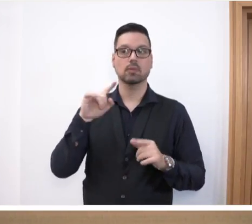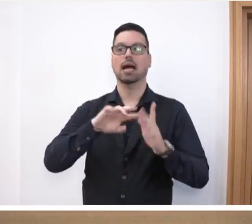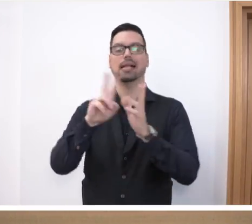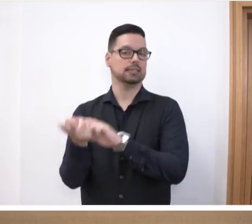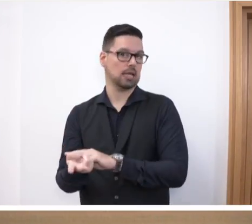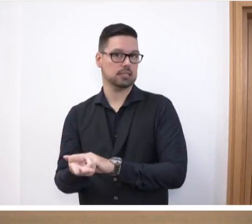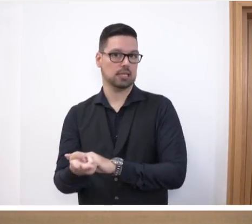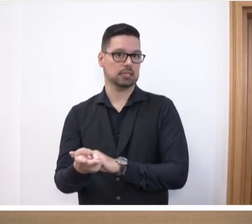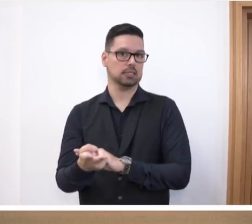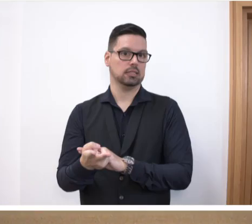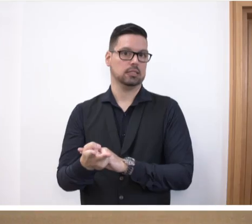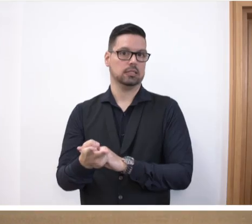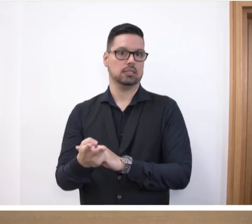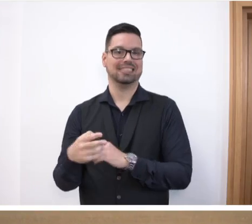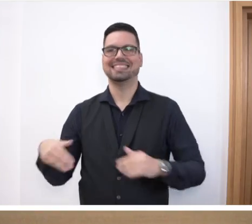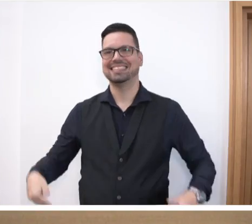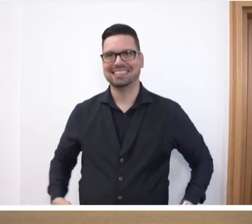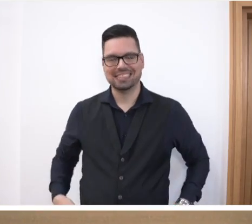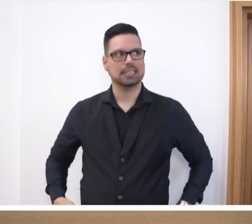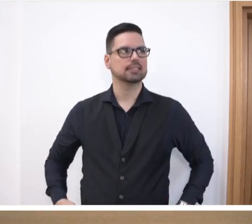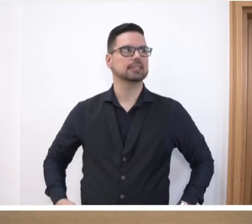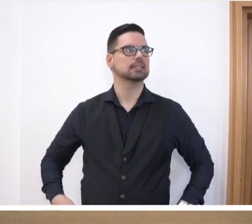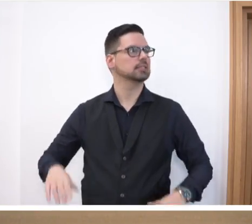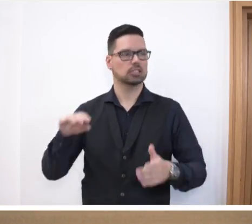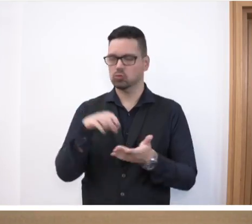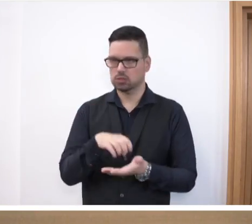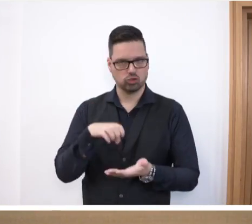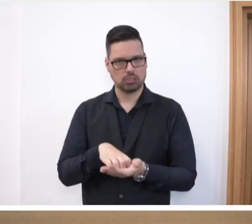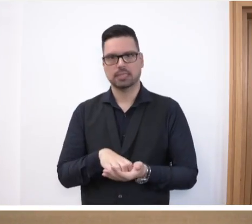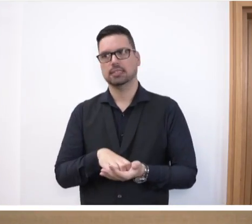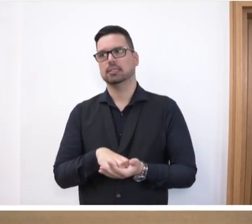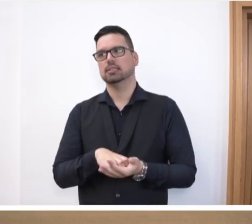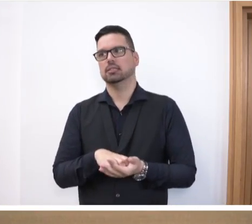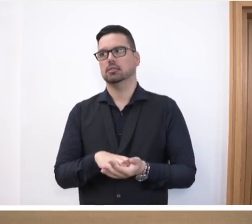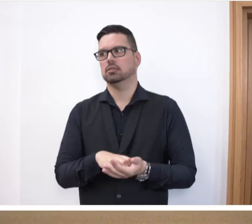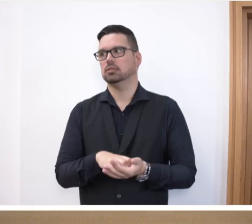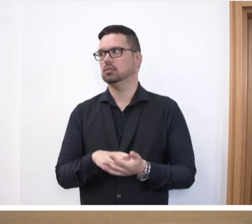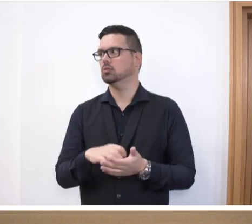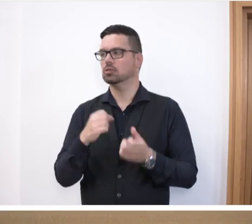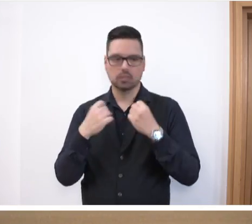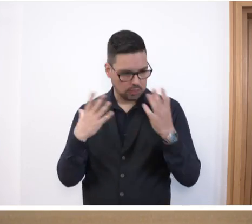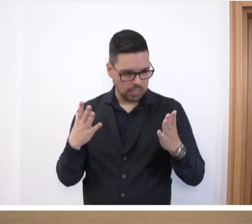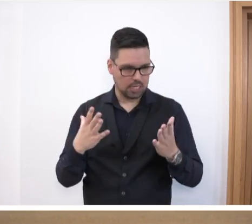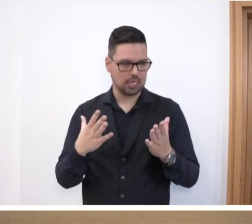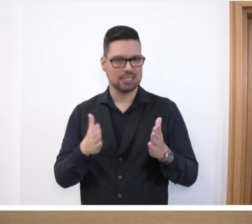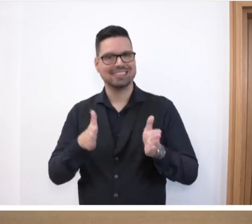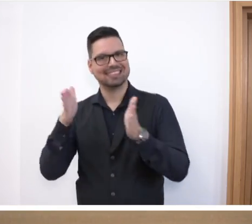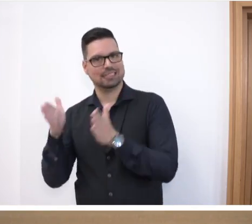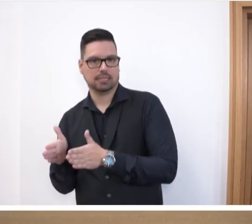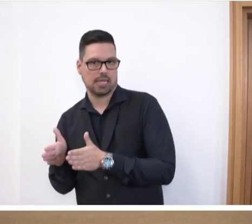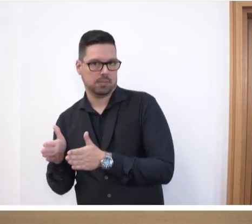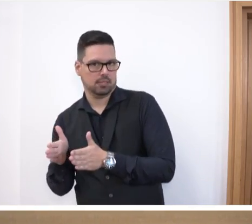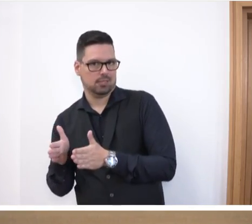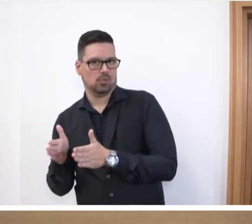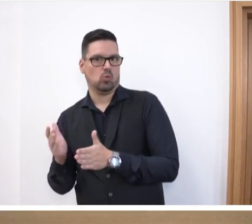ein Dienst nicht an unseren Städten und Gemeinden, sondern es ist ganz klar, neben unseren